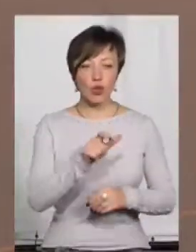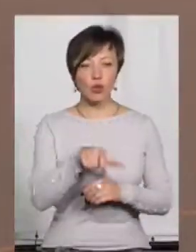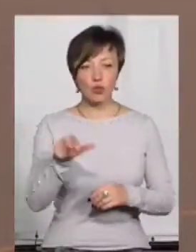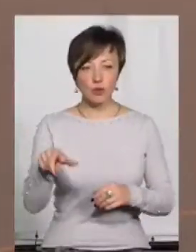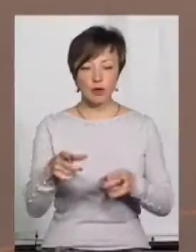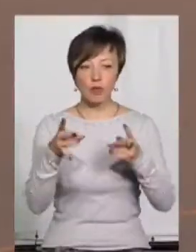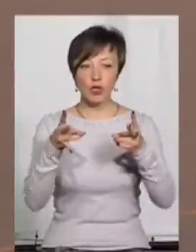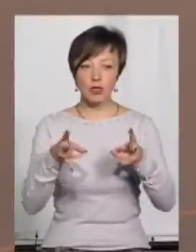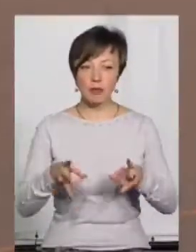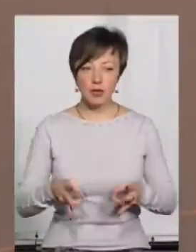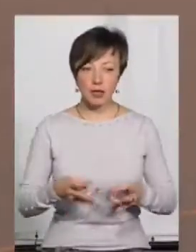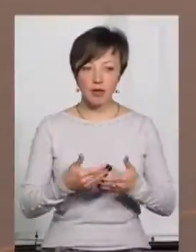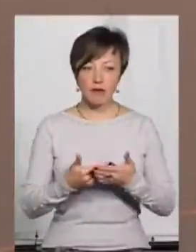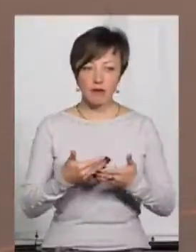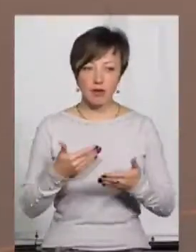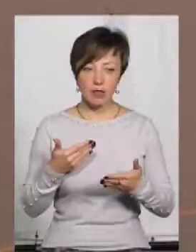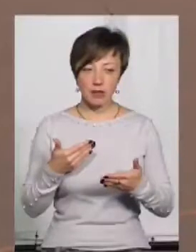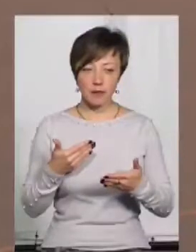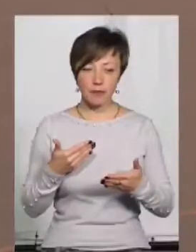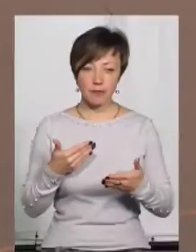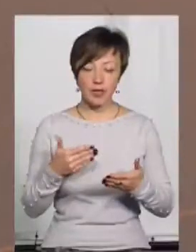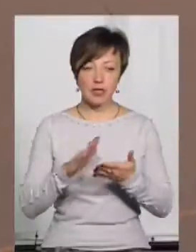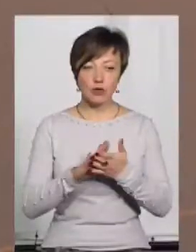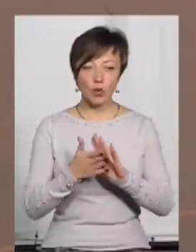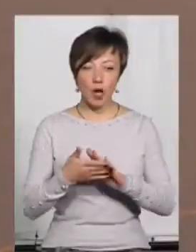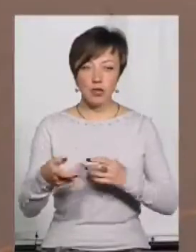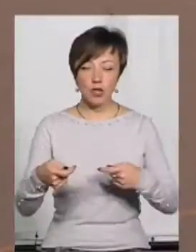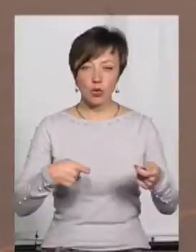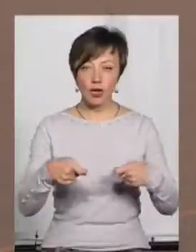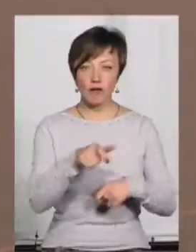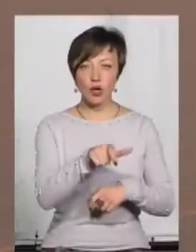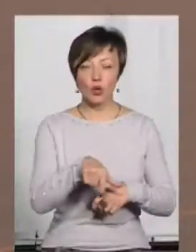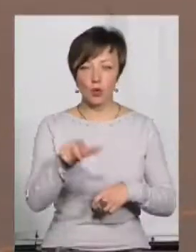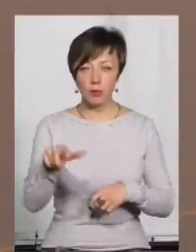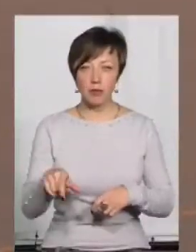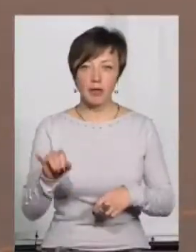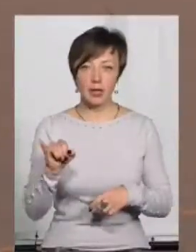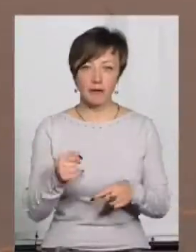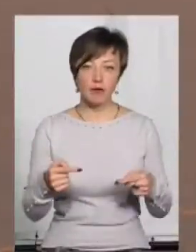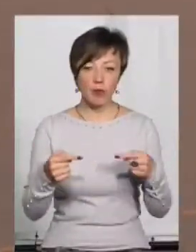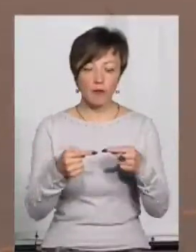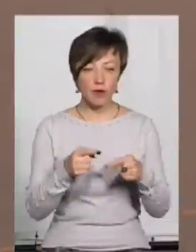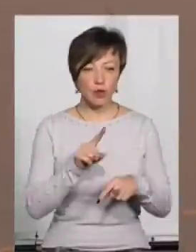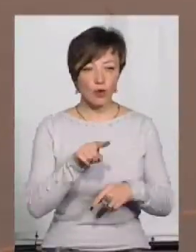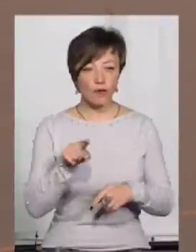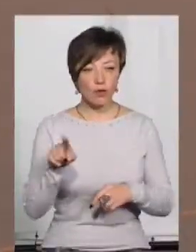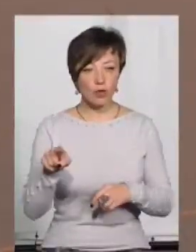які потерпіли від ситуації торгівлі людьми, і, відповідно, вони